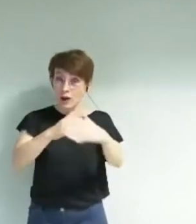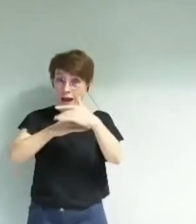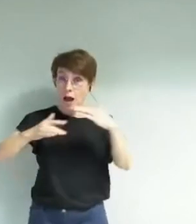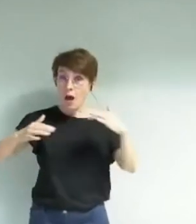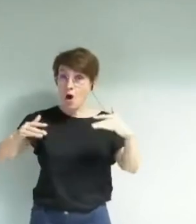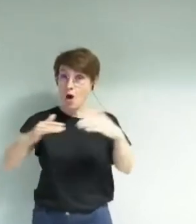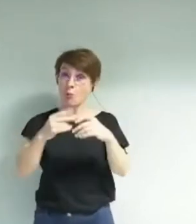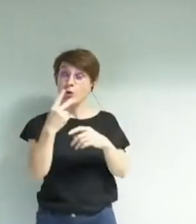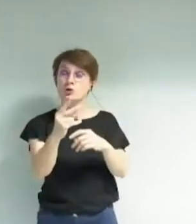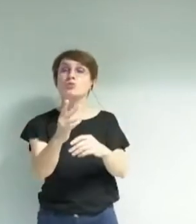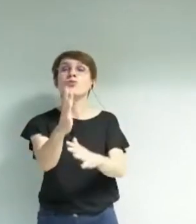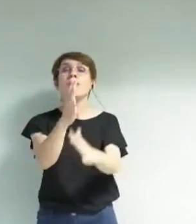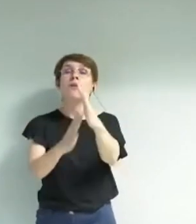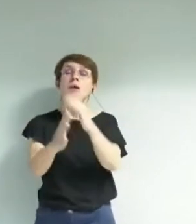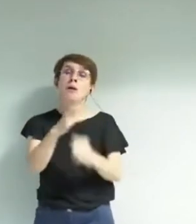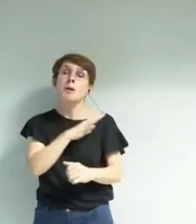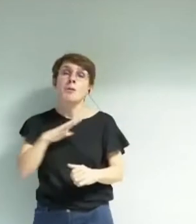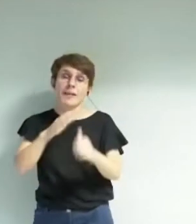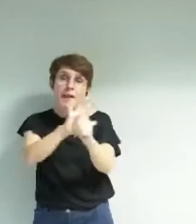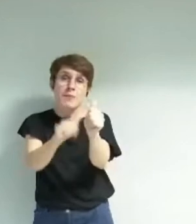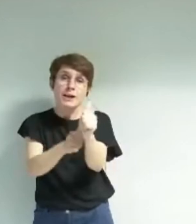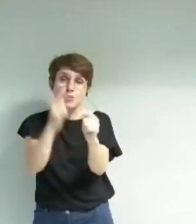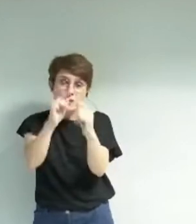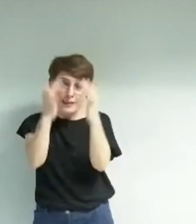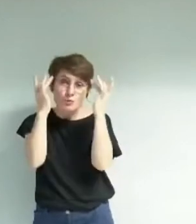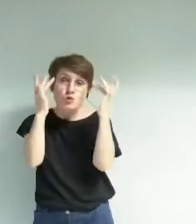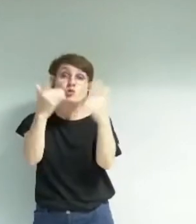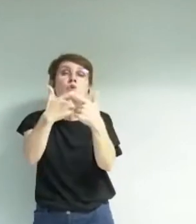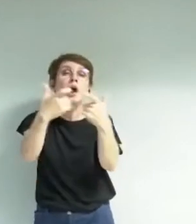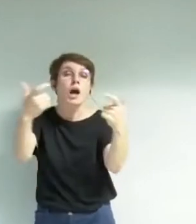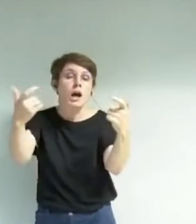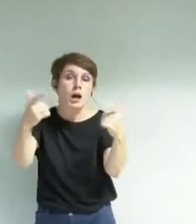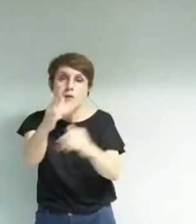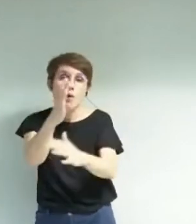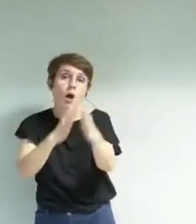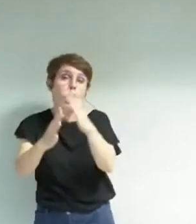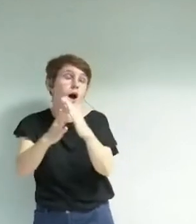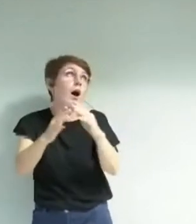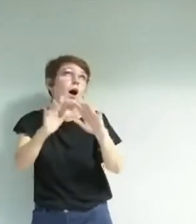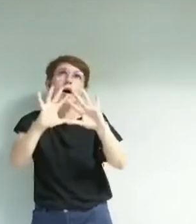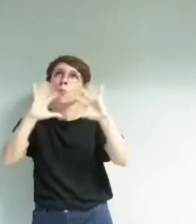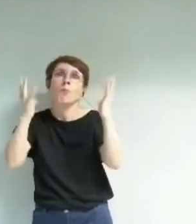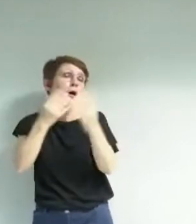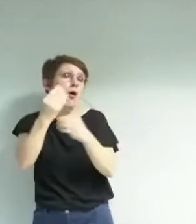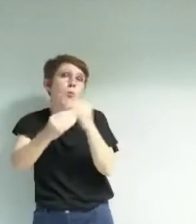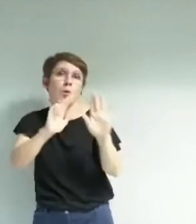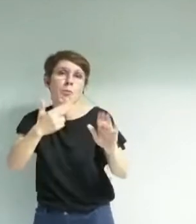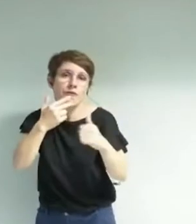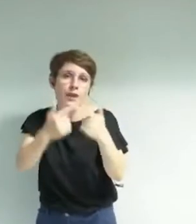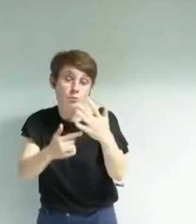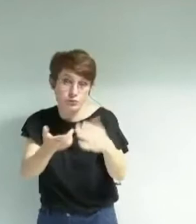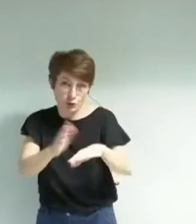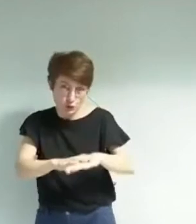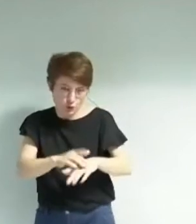décrivez, Mme l'adjointe aux cultures, c'est vrai. On voit bien ici la dichotomie, la contradiction